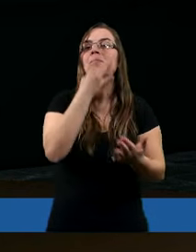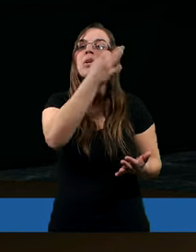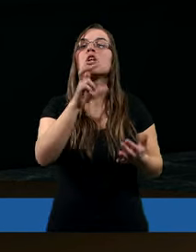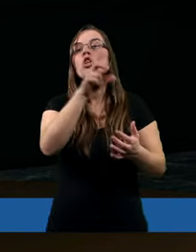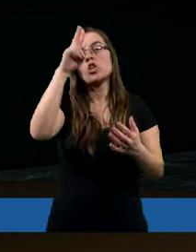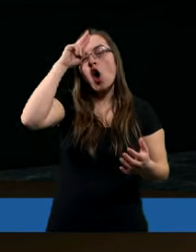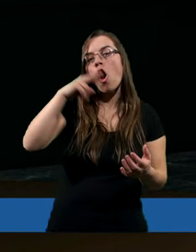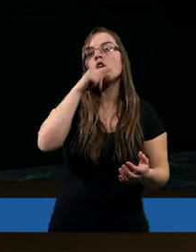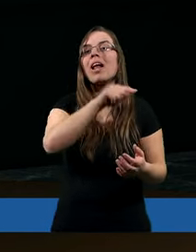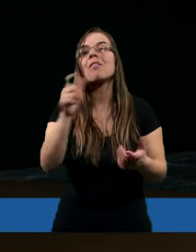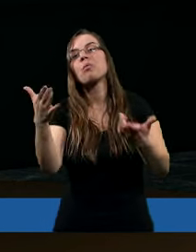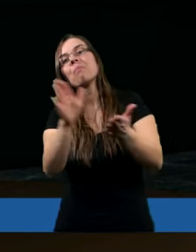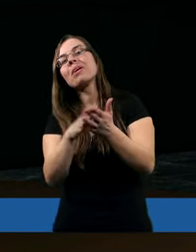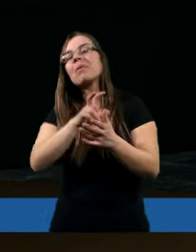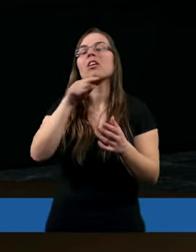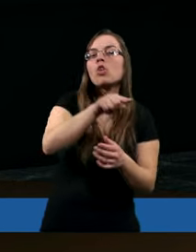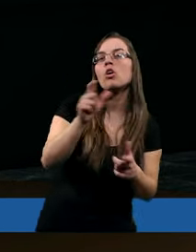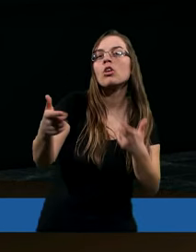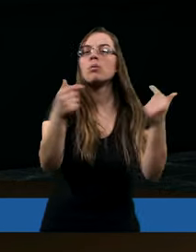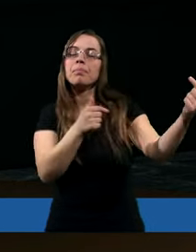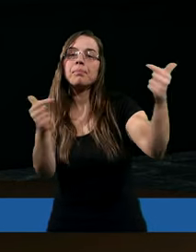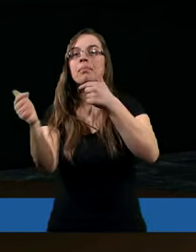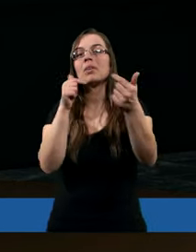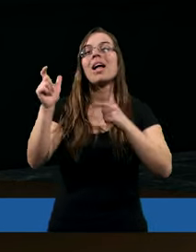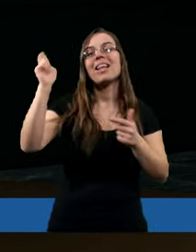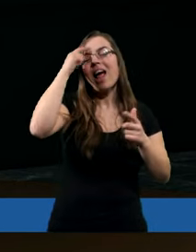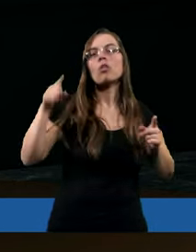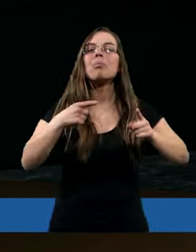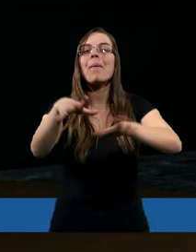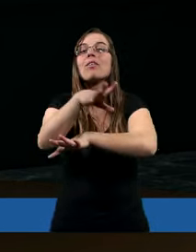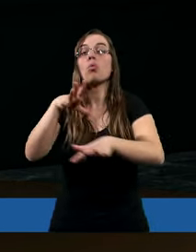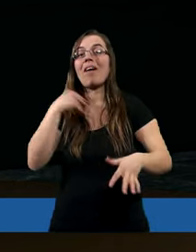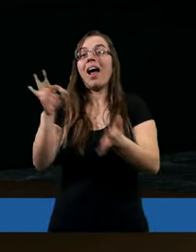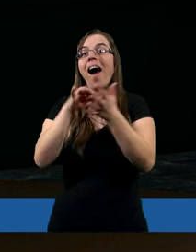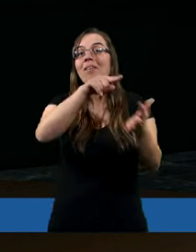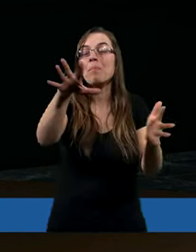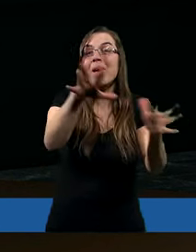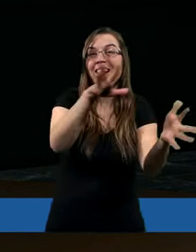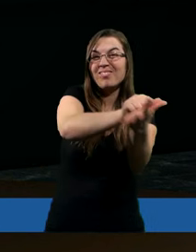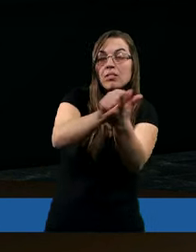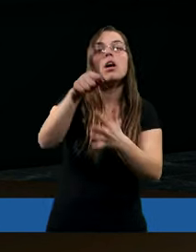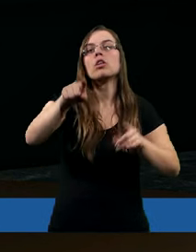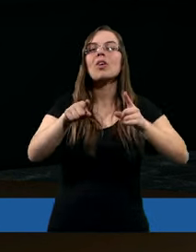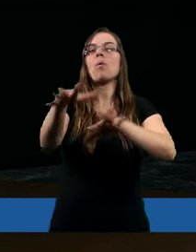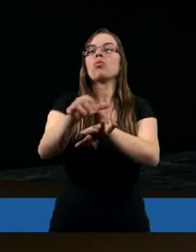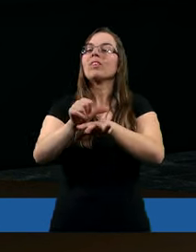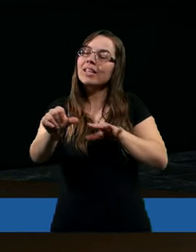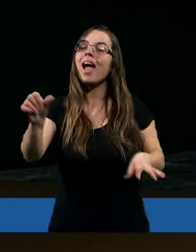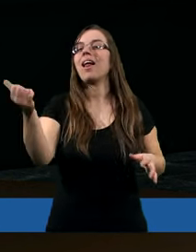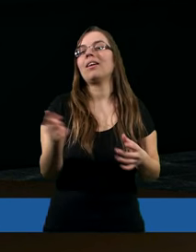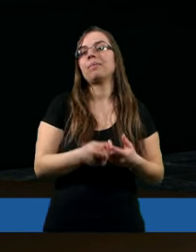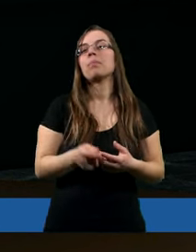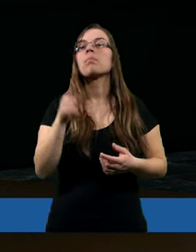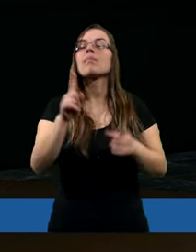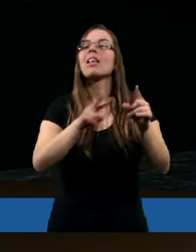jak to jest w Biblii, a to, a to, a to i to było centrum działania Ducha Świętego. Dobrze jest próbować